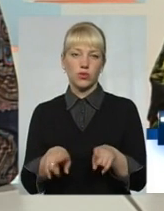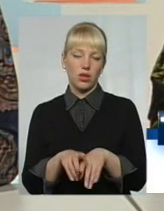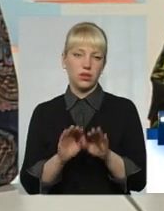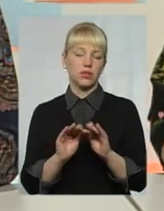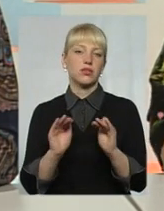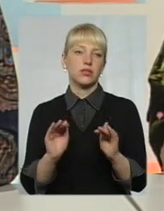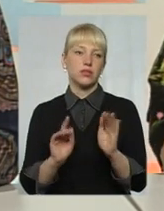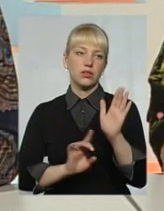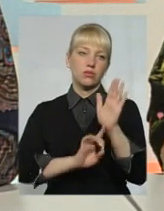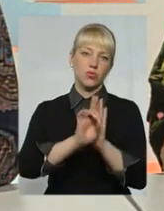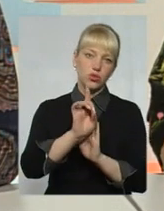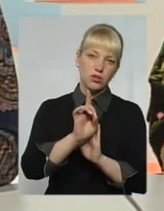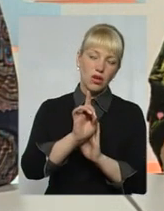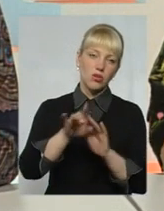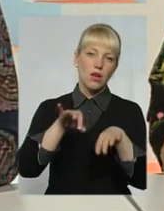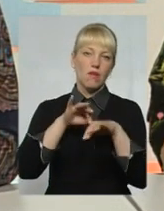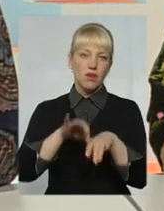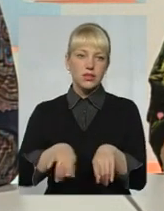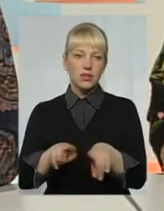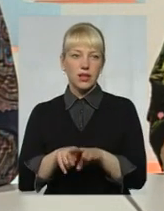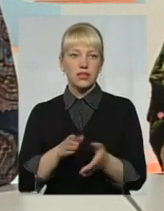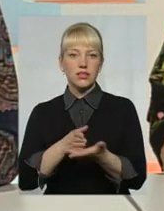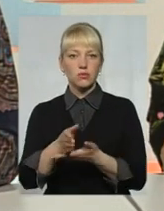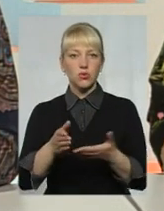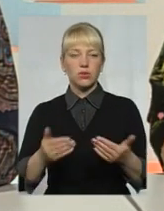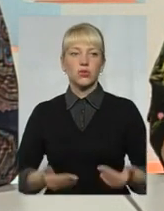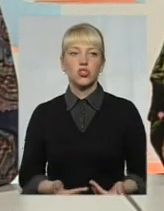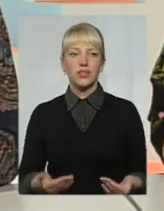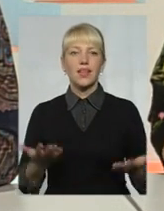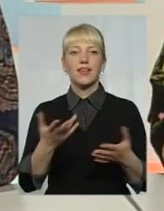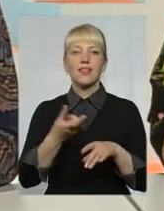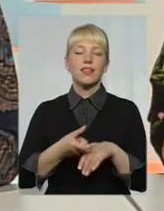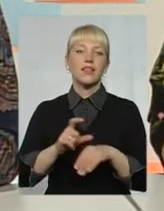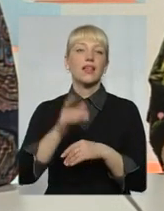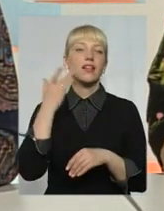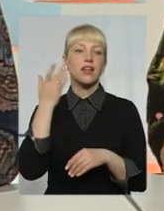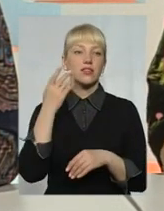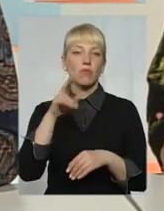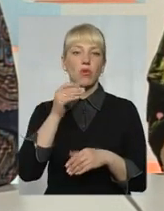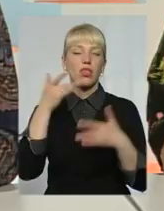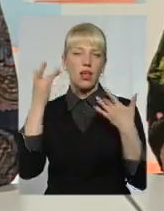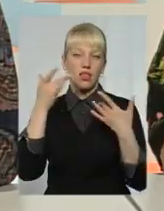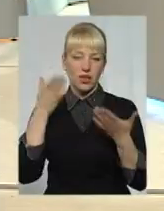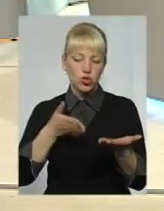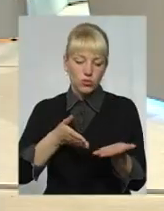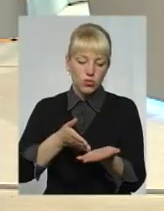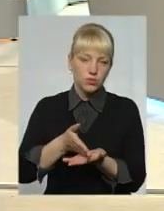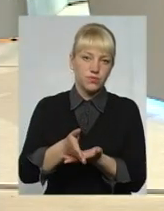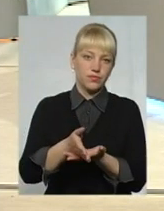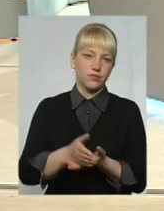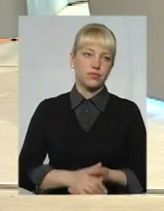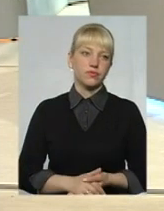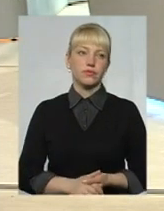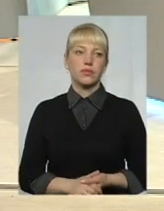починають вести такий спосіб життя, яким їм найлегше, по шляху найменшого опору.